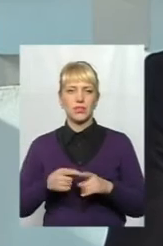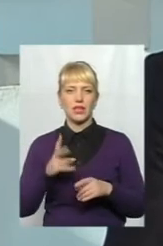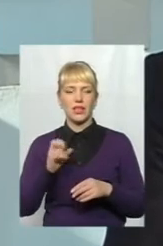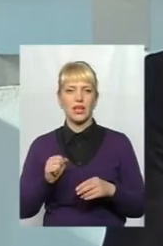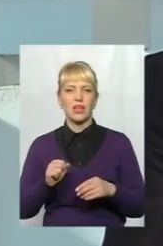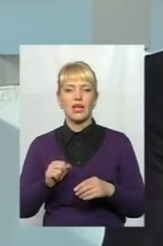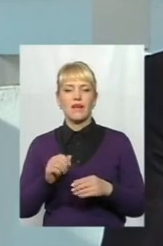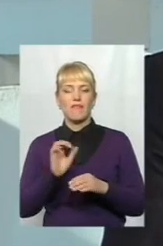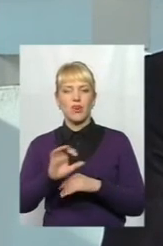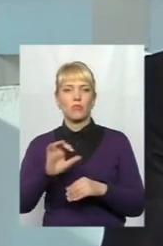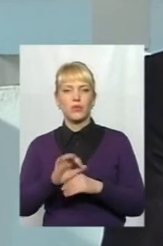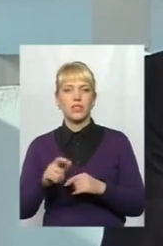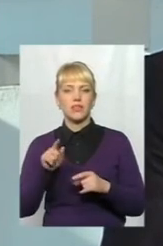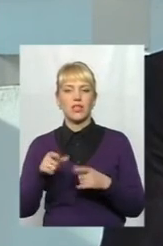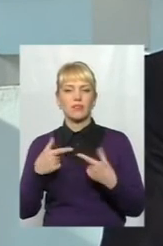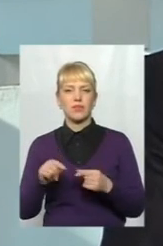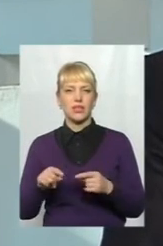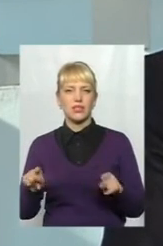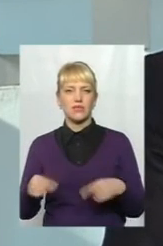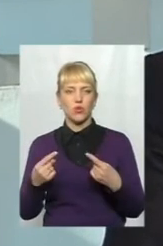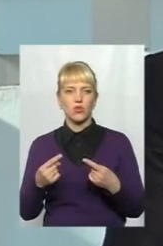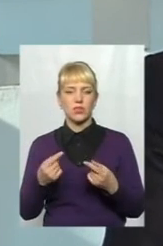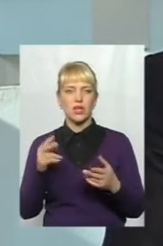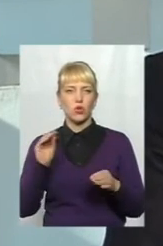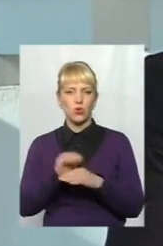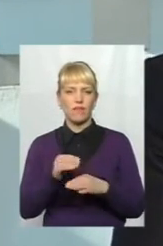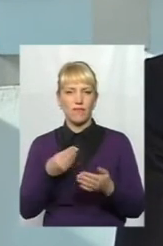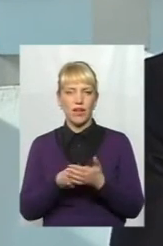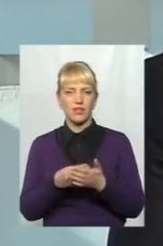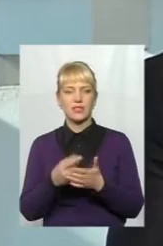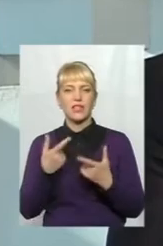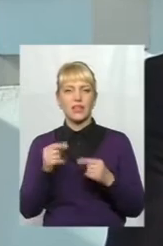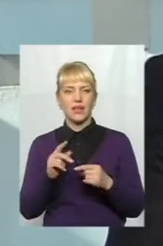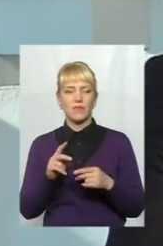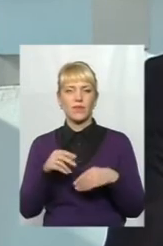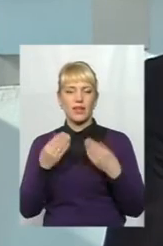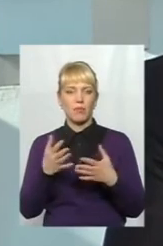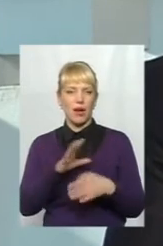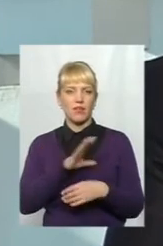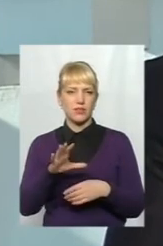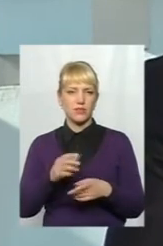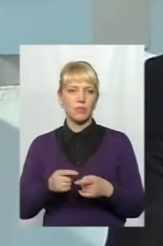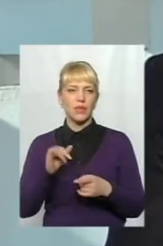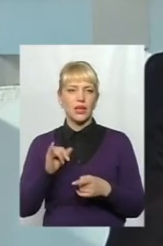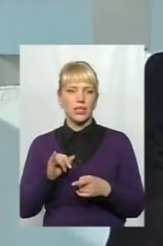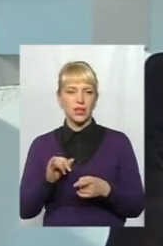виробництво. Тобто, там, де створюється додана вартість, яка вона продукує багатство, власне, ця додана вартість.